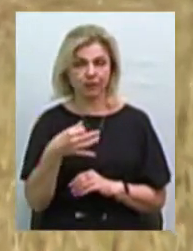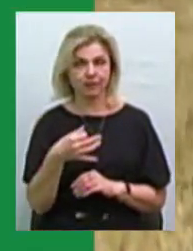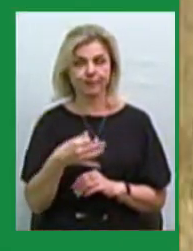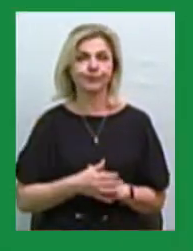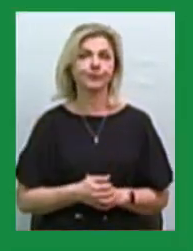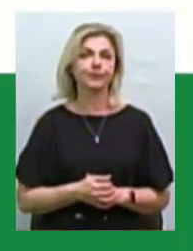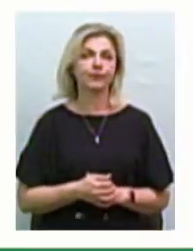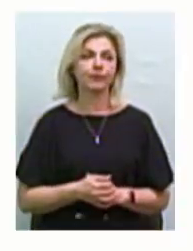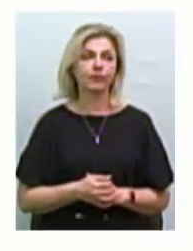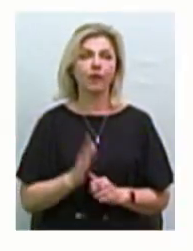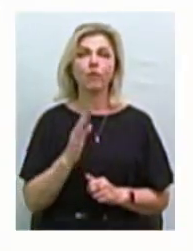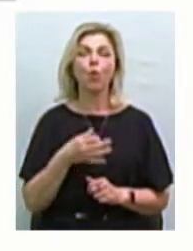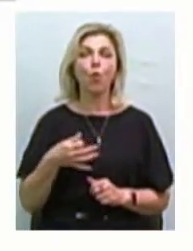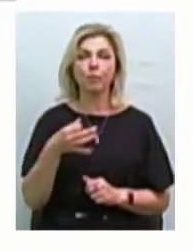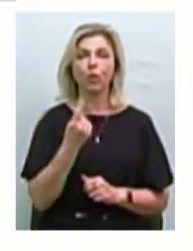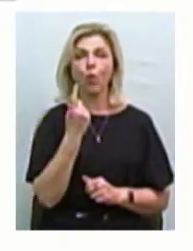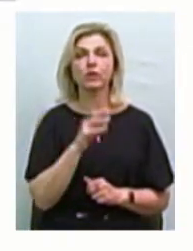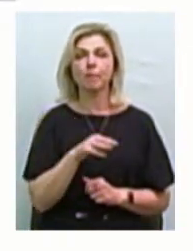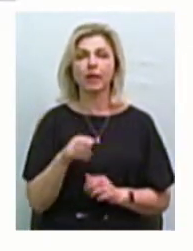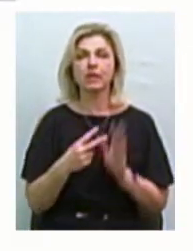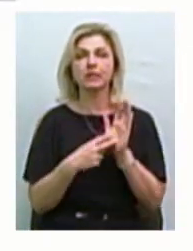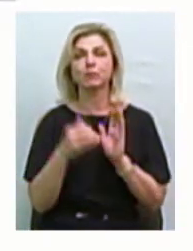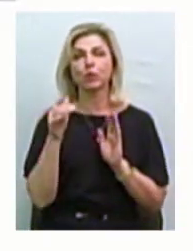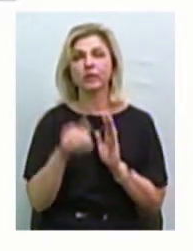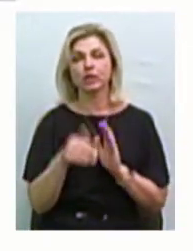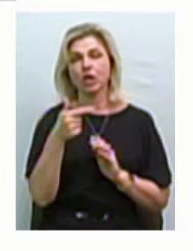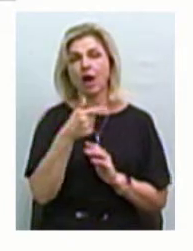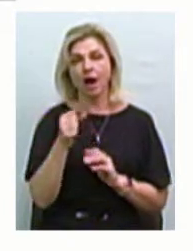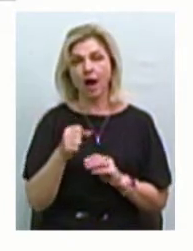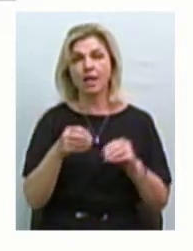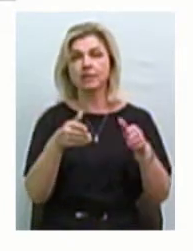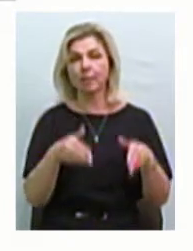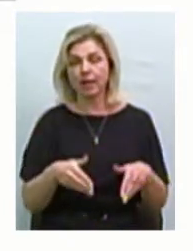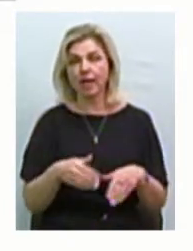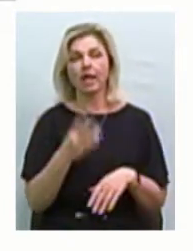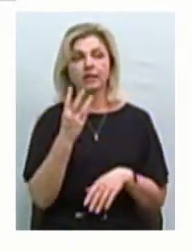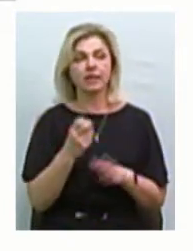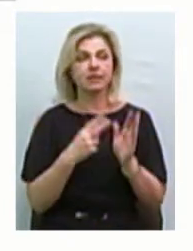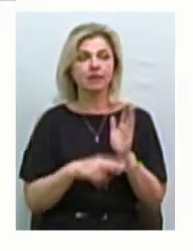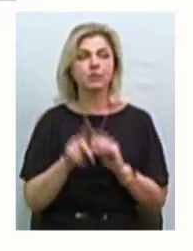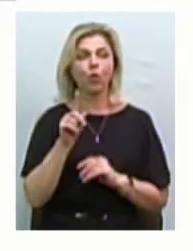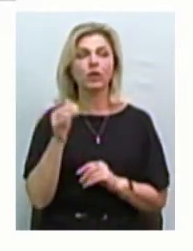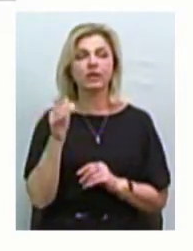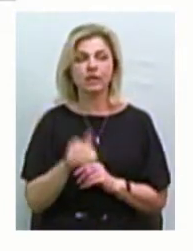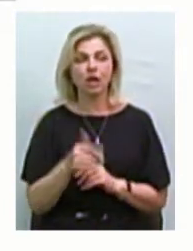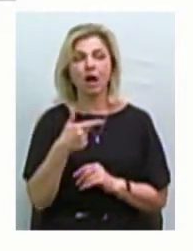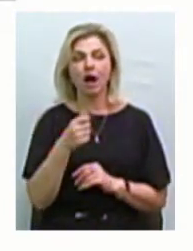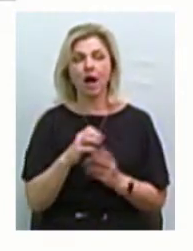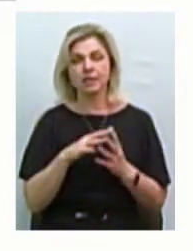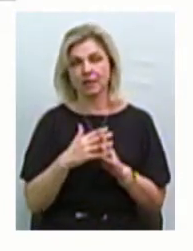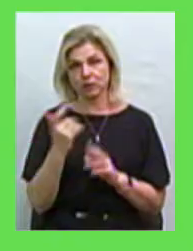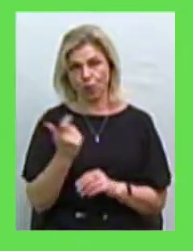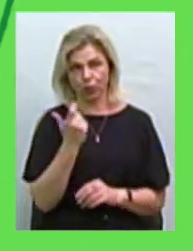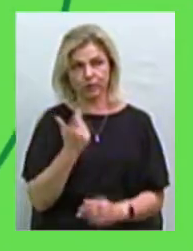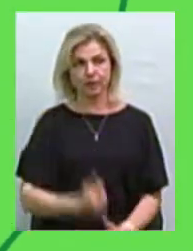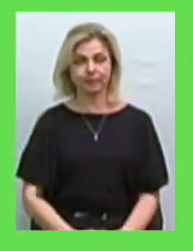адміністрації, в області 1 мільйон 700 тисяч гектарів ріллі, 371 тисяча 600 гектарів сільхозпугіддя.